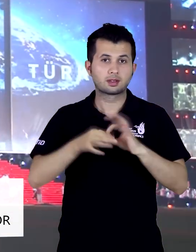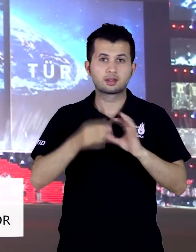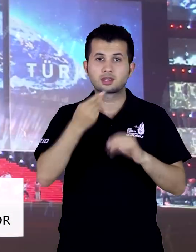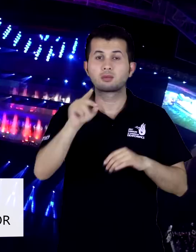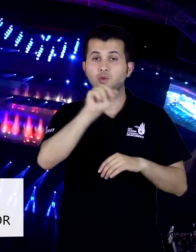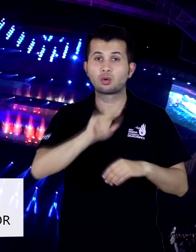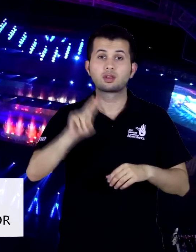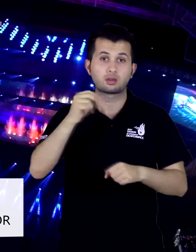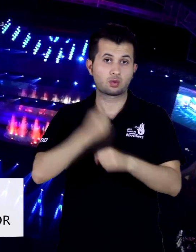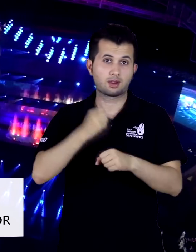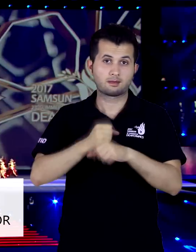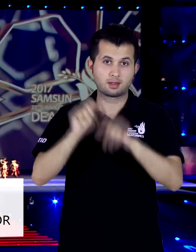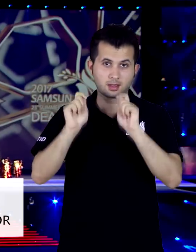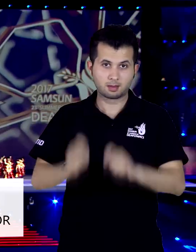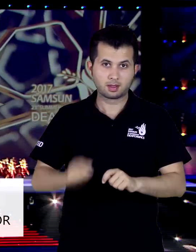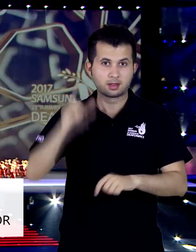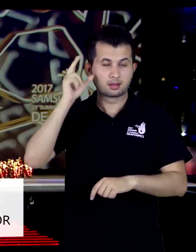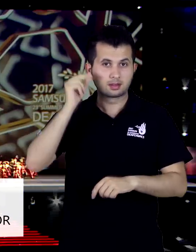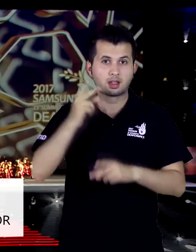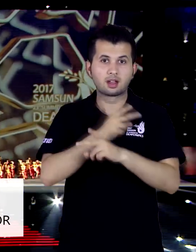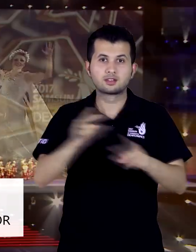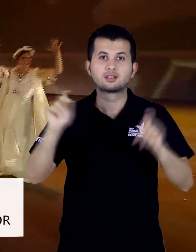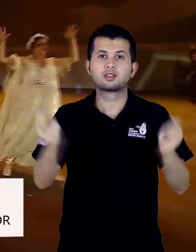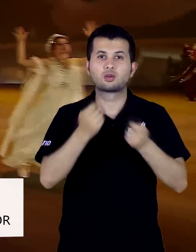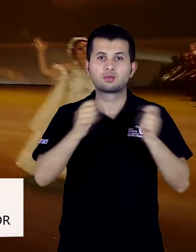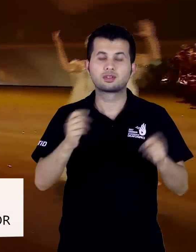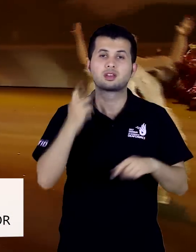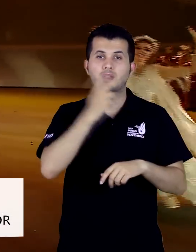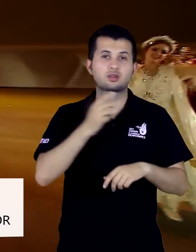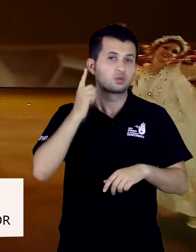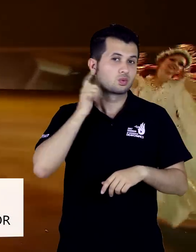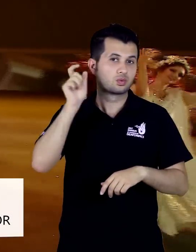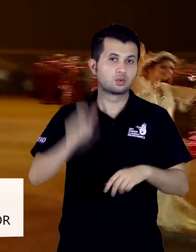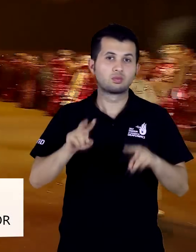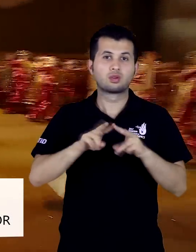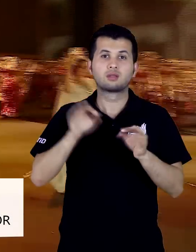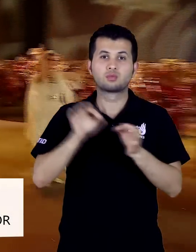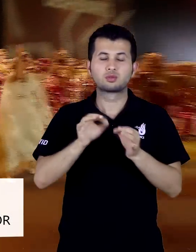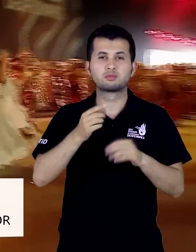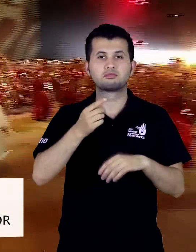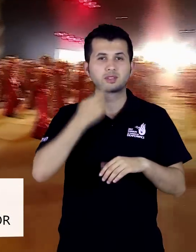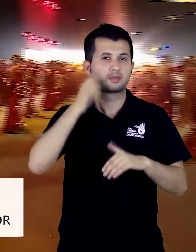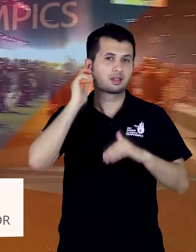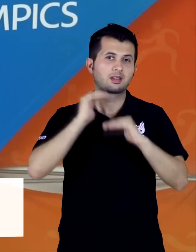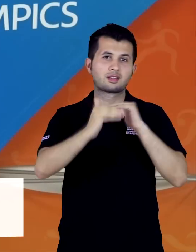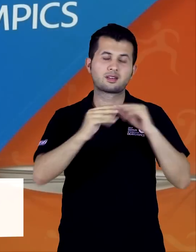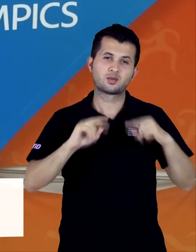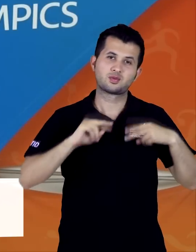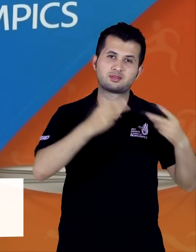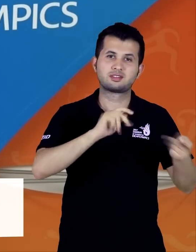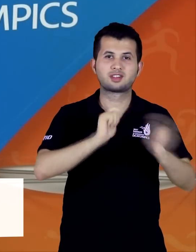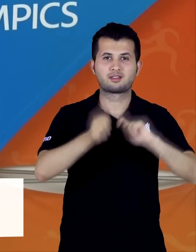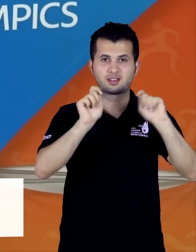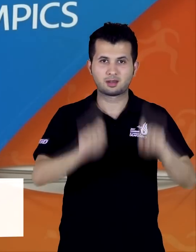2017'de de görev alan Neslihan Kurt, açılış seremonisinde Murat Doz'un şarkısını da binlerce işitme engelliye ulaştırdı. Hepimiz